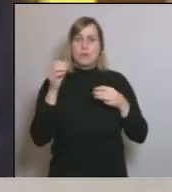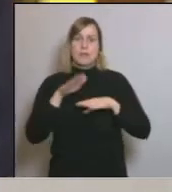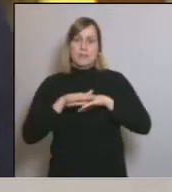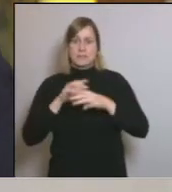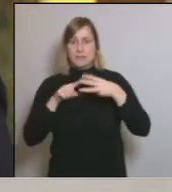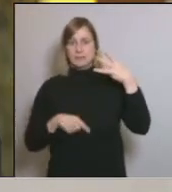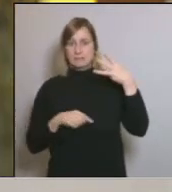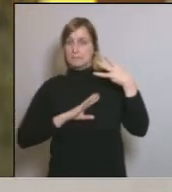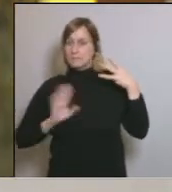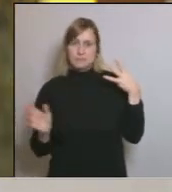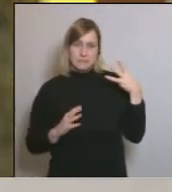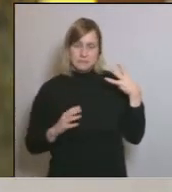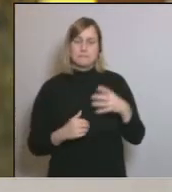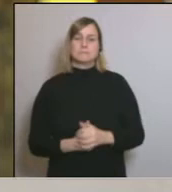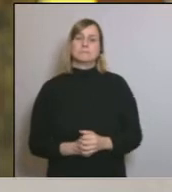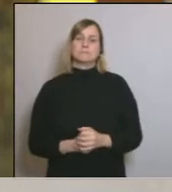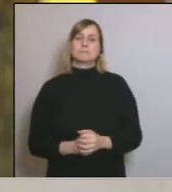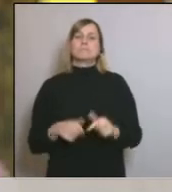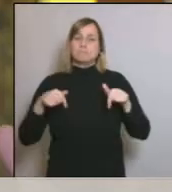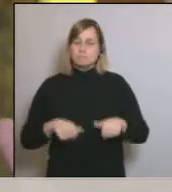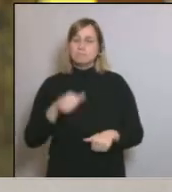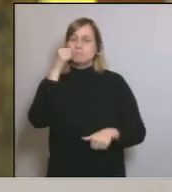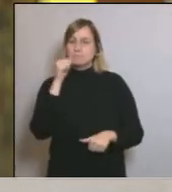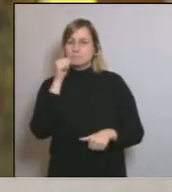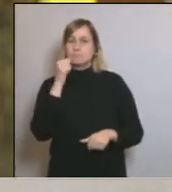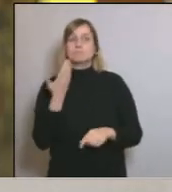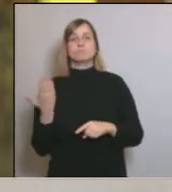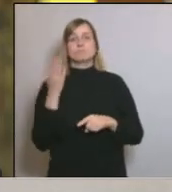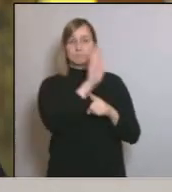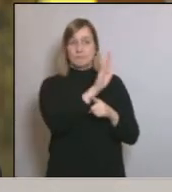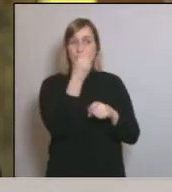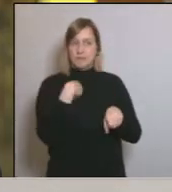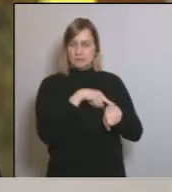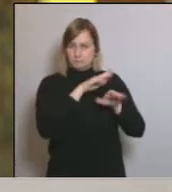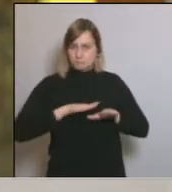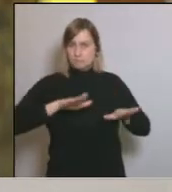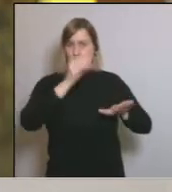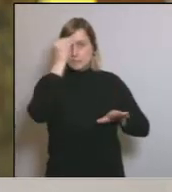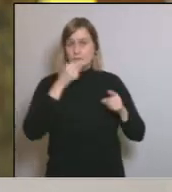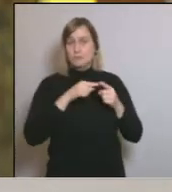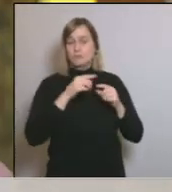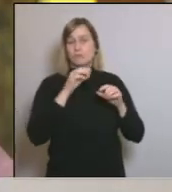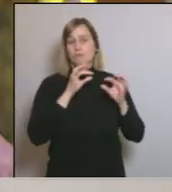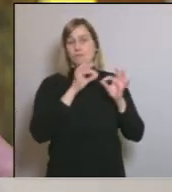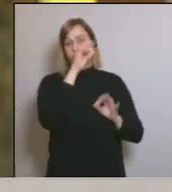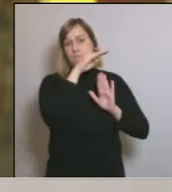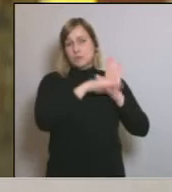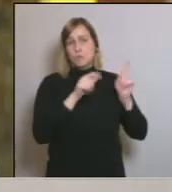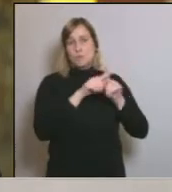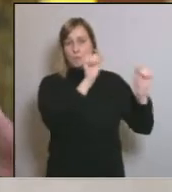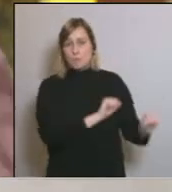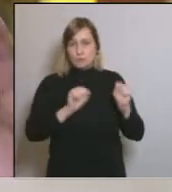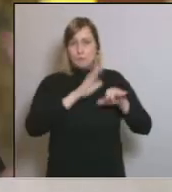Però avui també hem plantejat el president Sànchez perquè entenem que ha d'anar tota l'hora han d'anar aquestes mesures de protecció pels